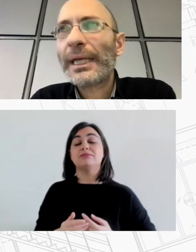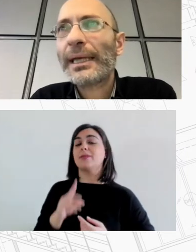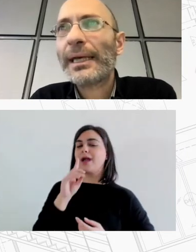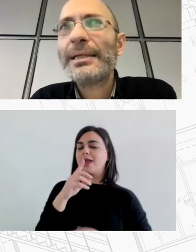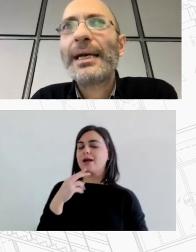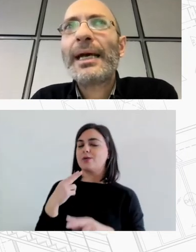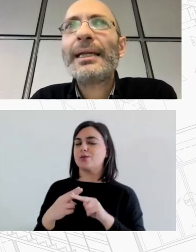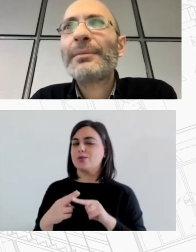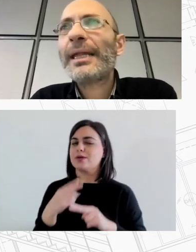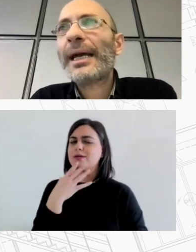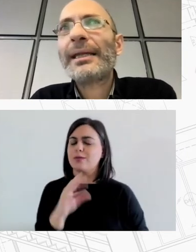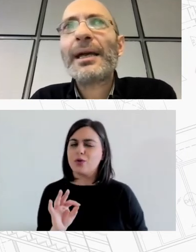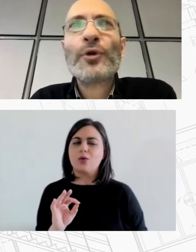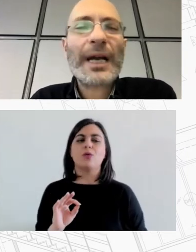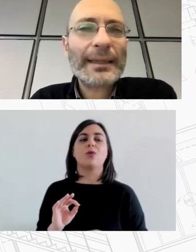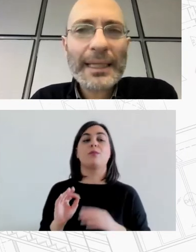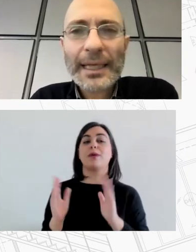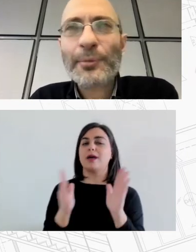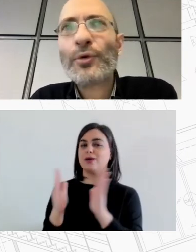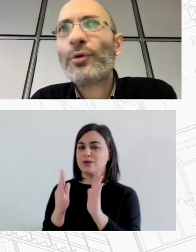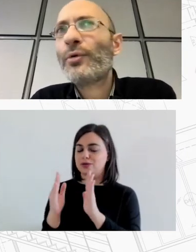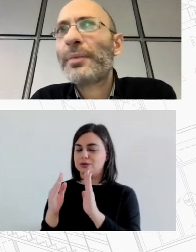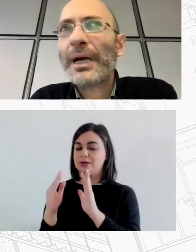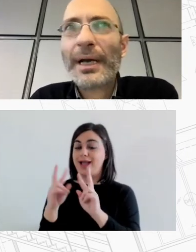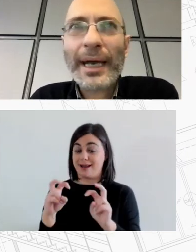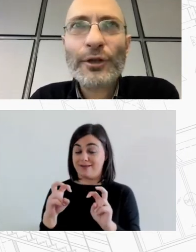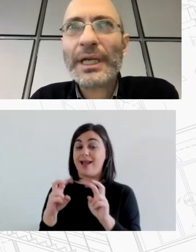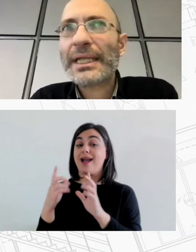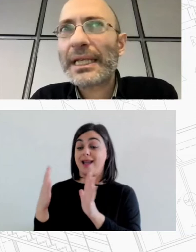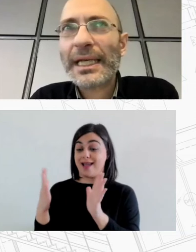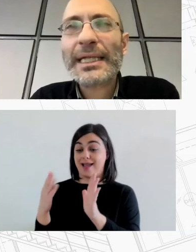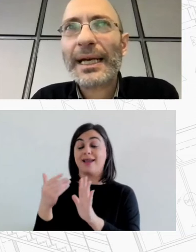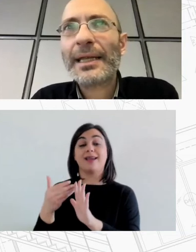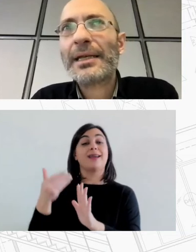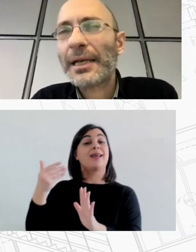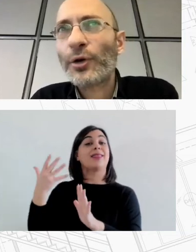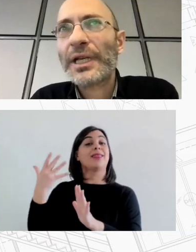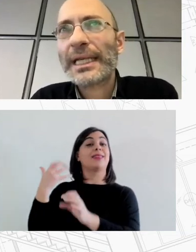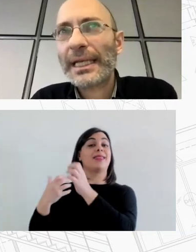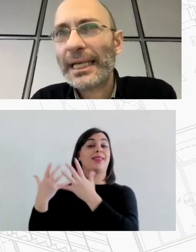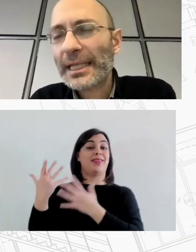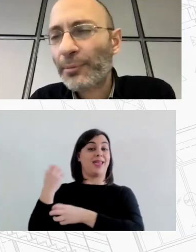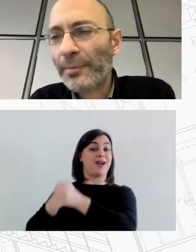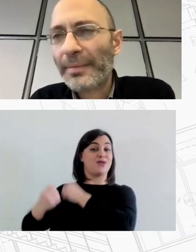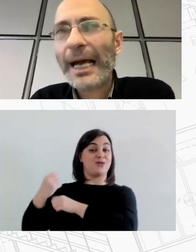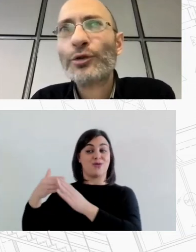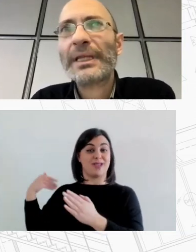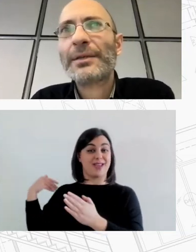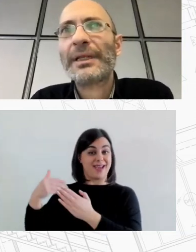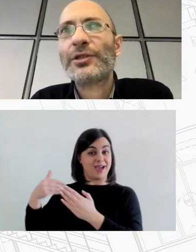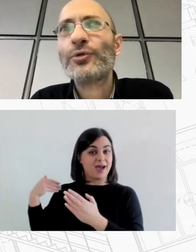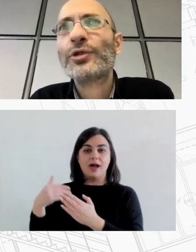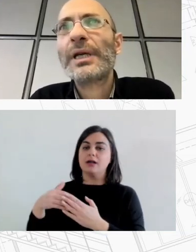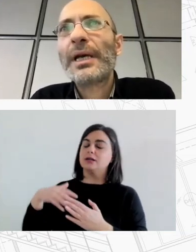προηγήθηκε ήταν μια δεκαετία που χαρακτηρίστηκε από έντονες ριζικές ραγδέ γρήγορες εξελίξεις από μεγάλους